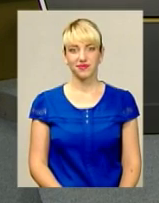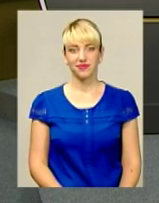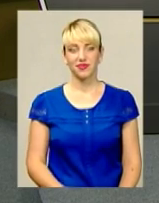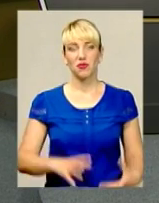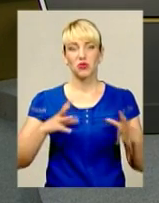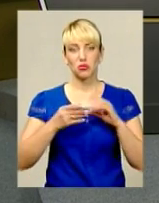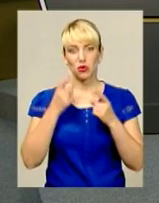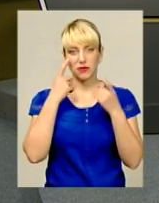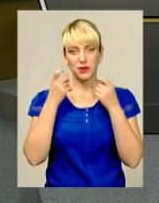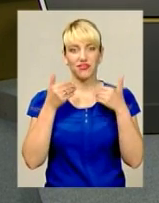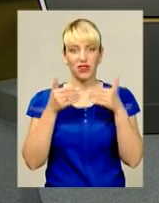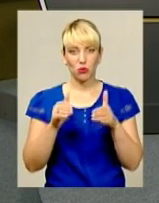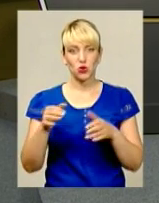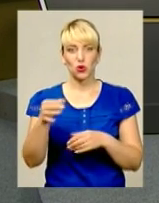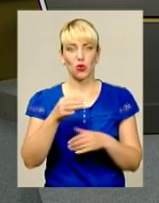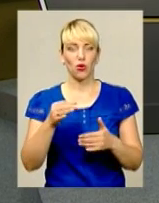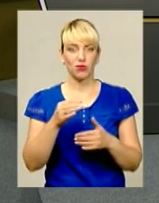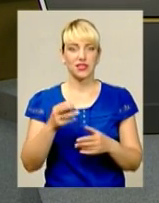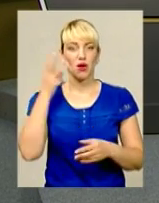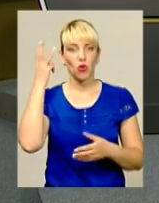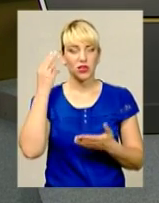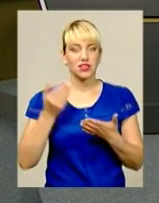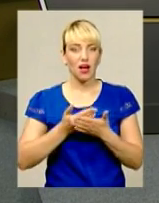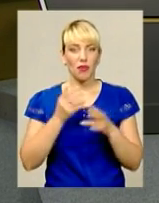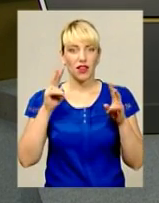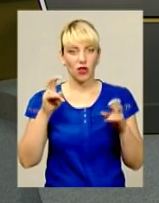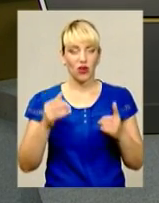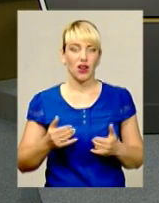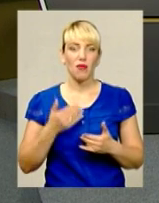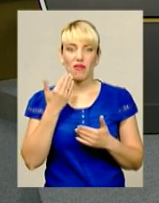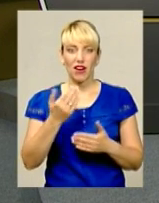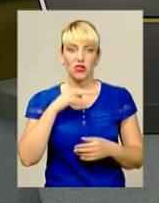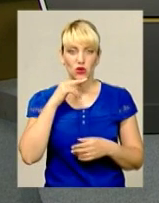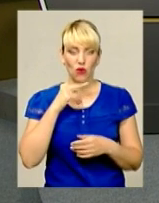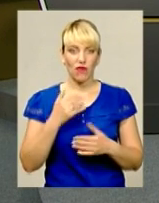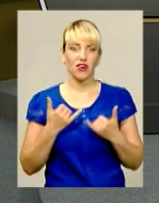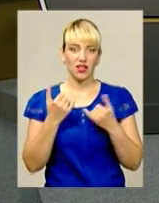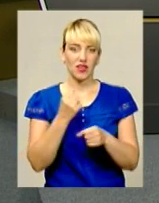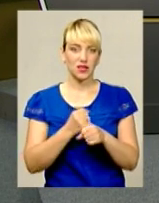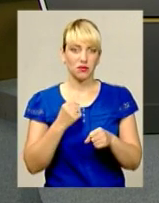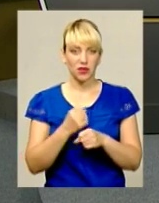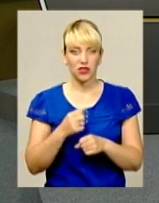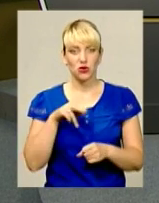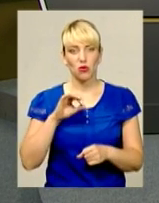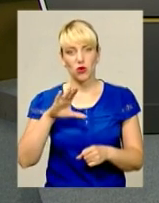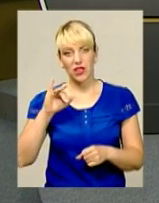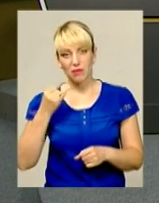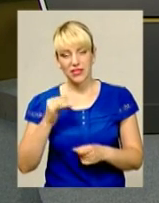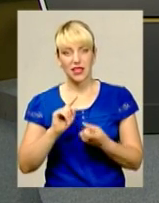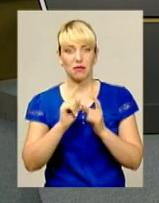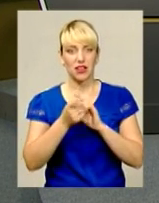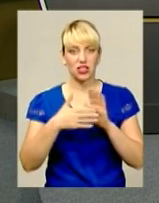Підсумковий інформаційний випуск області «Подільська панорама». До вашої уваги. В студії працюють Віталій Постемський та Оксана Фіновська.